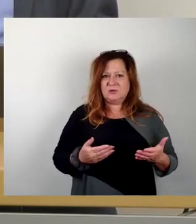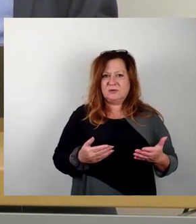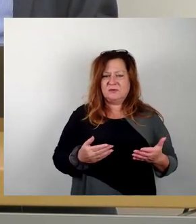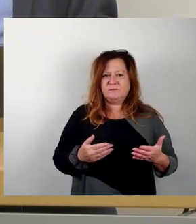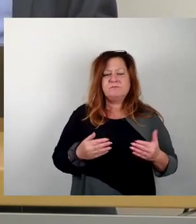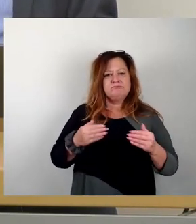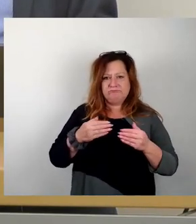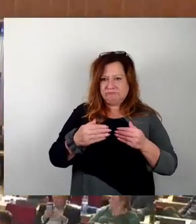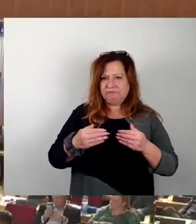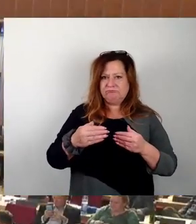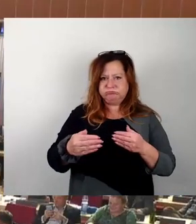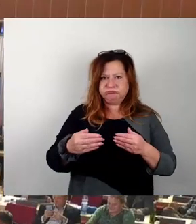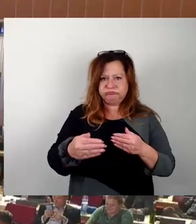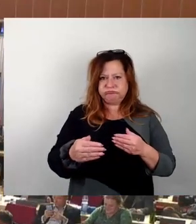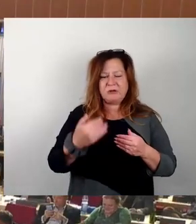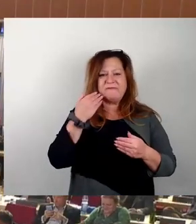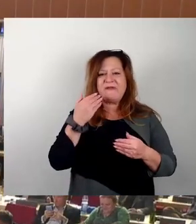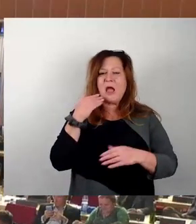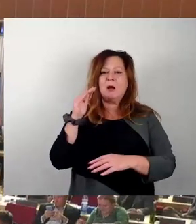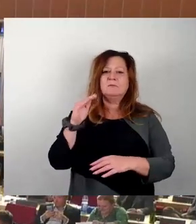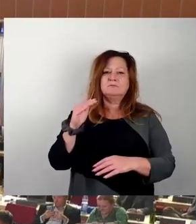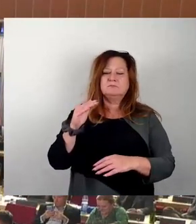Frau Dr. Geitsch, dann Jens Mattis.